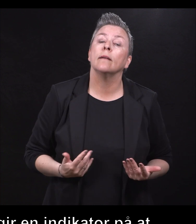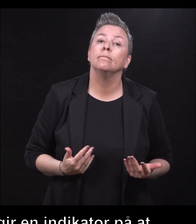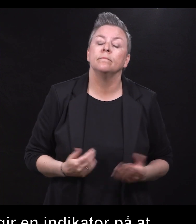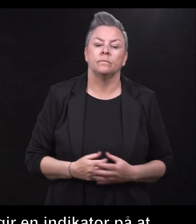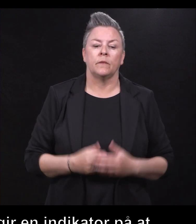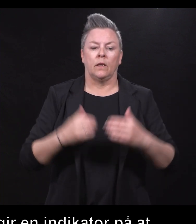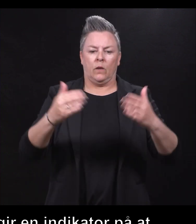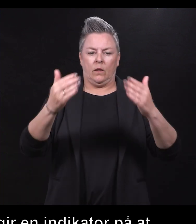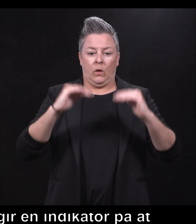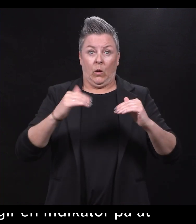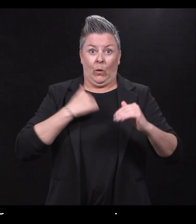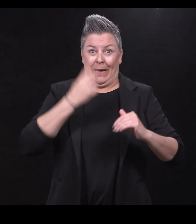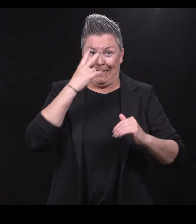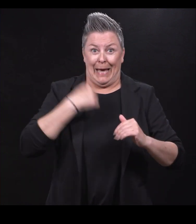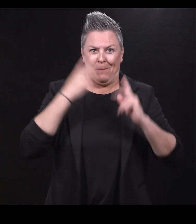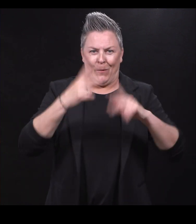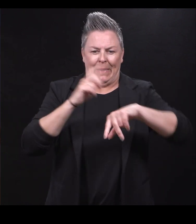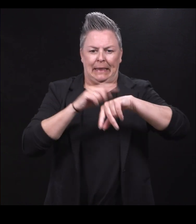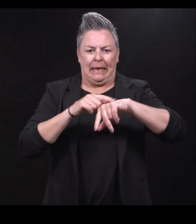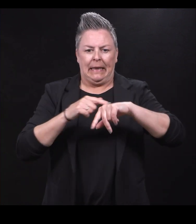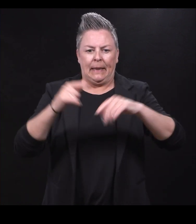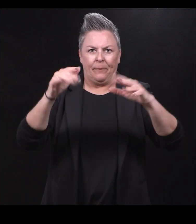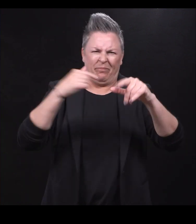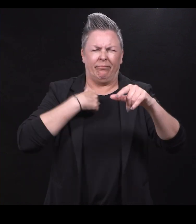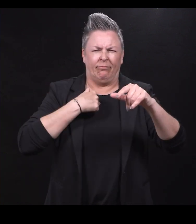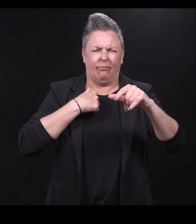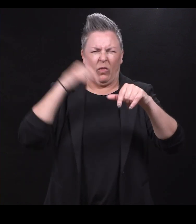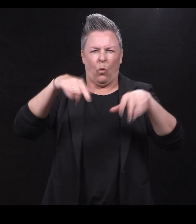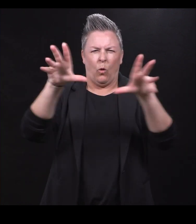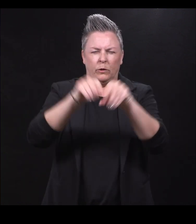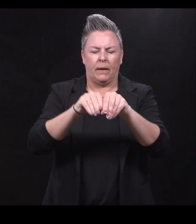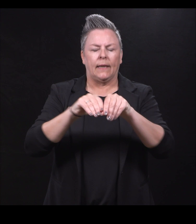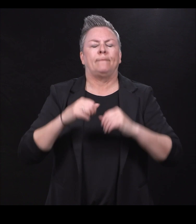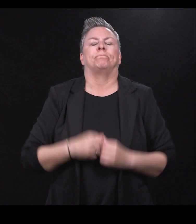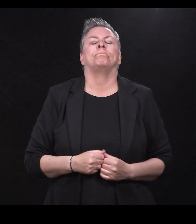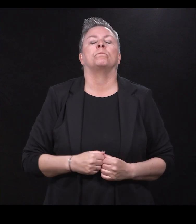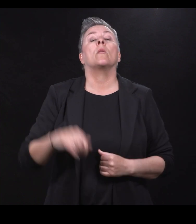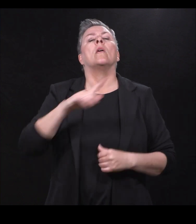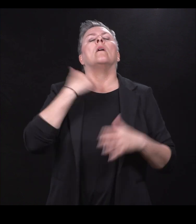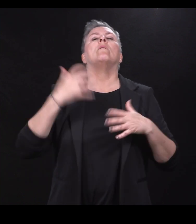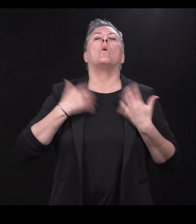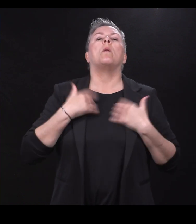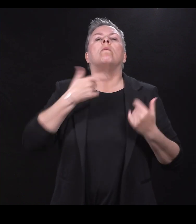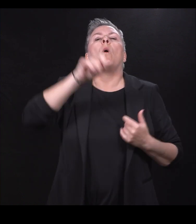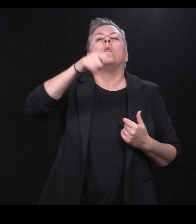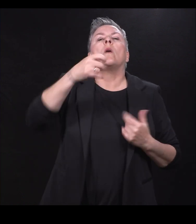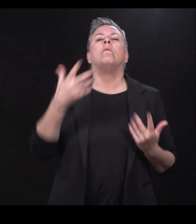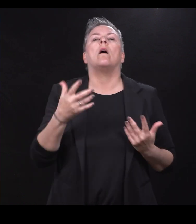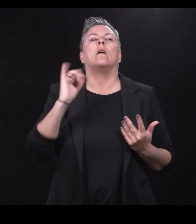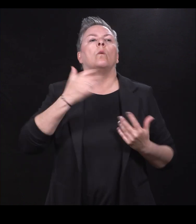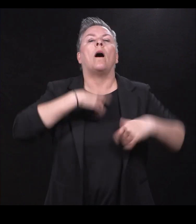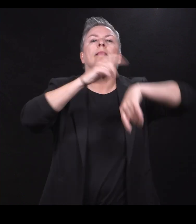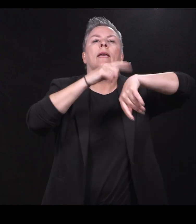Nå ser jeg at jeg bruker litt tid, så jeg går på oppstimeringen. Vi opplever at vår nøkkel er det å ha tid til